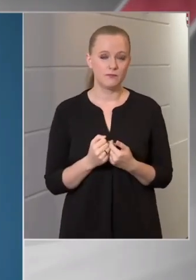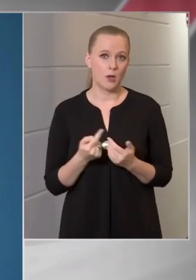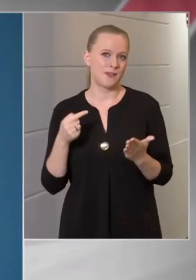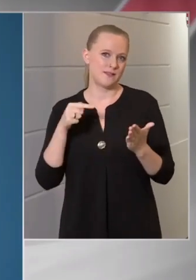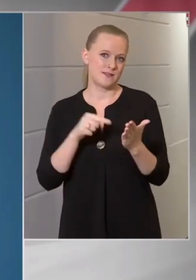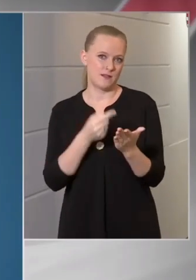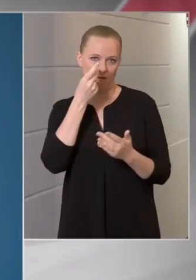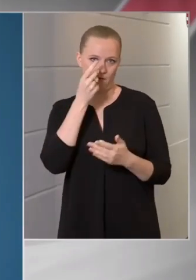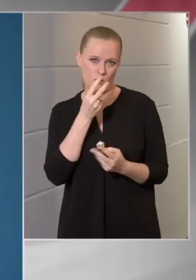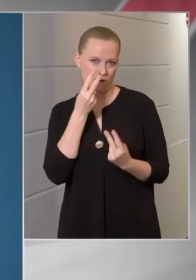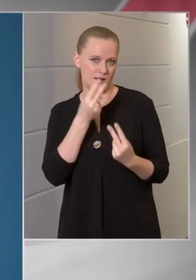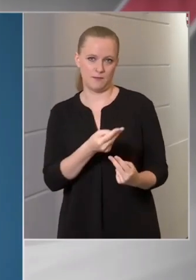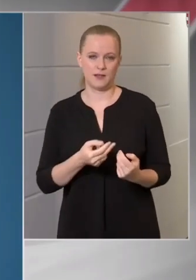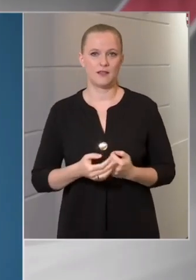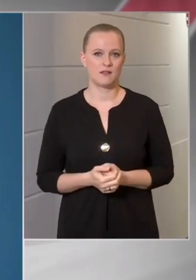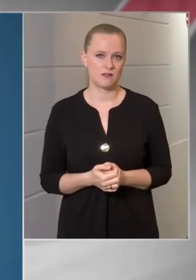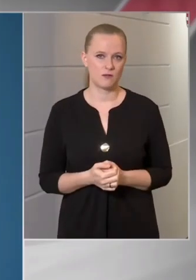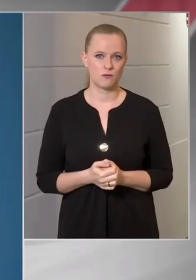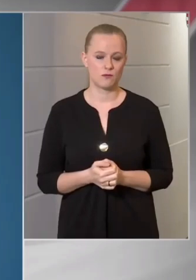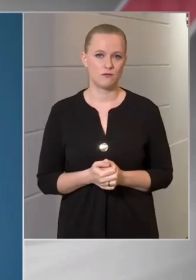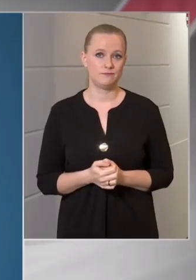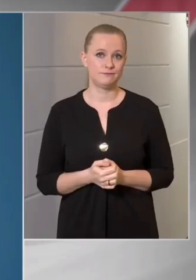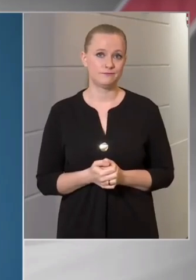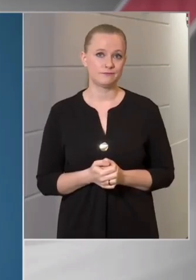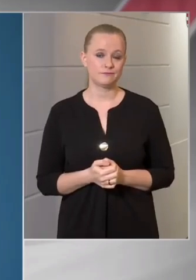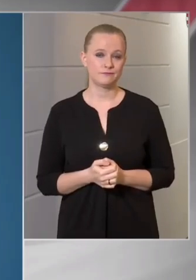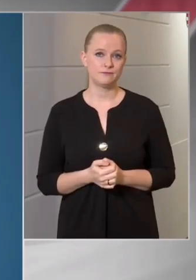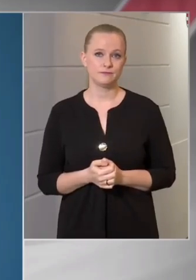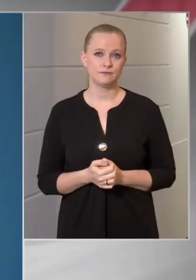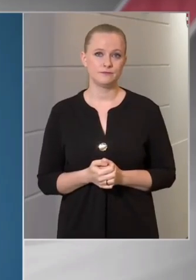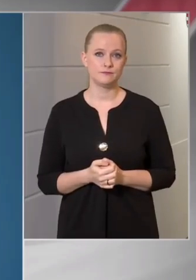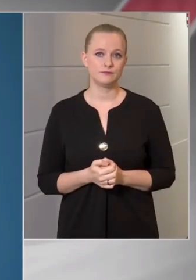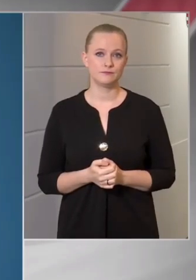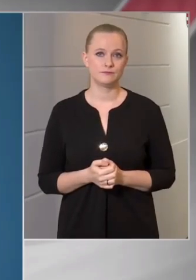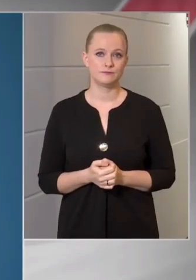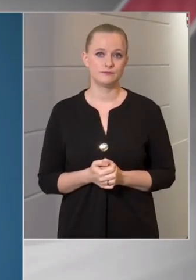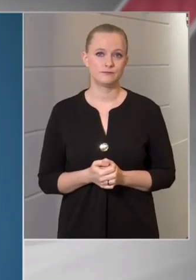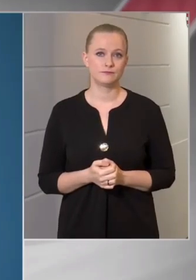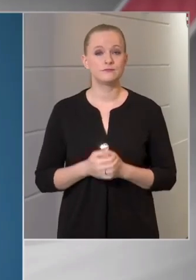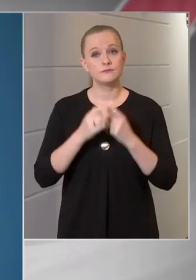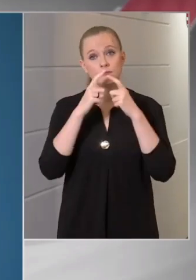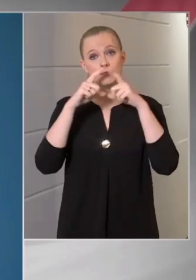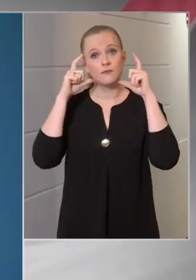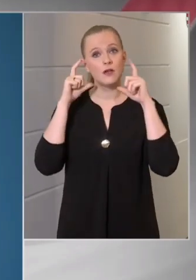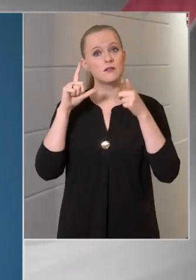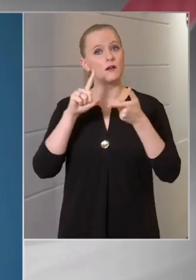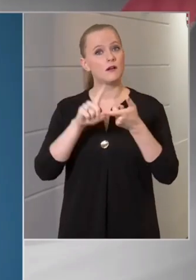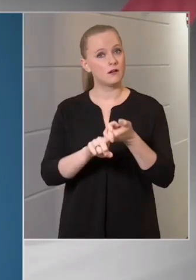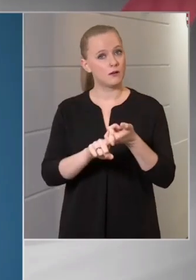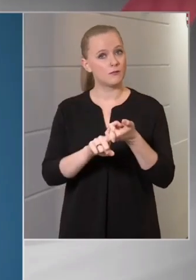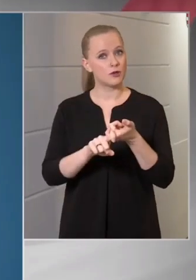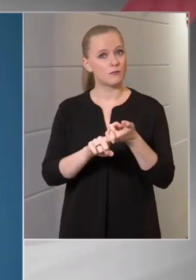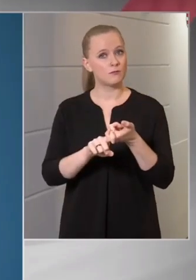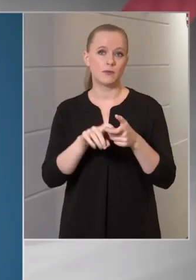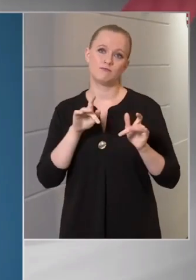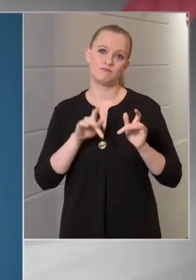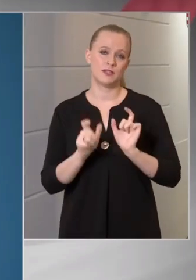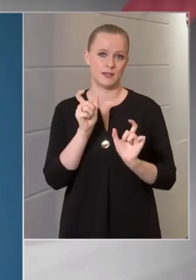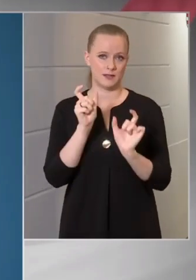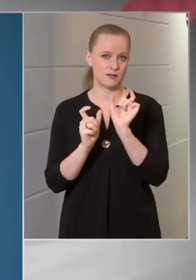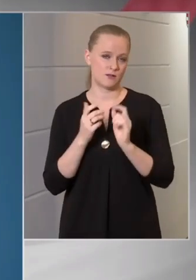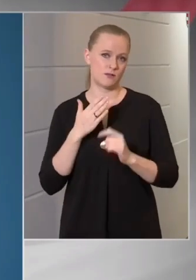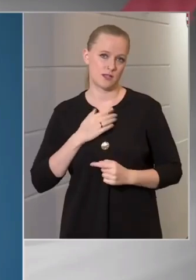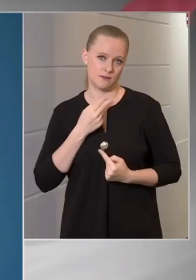megfogalmazódott. A maszkkal kapcsolatban néhány szót még